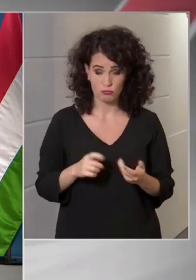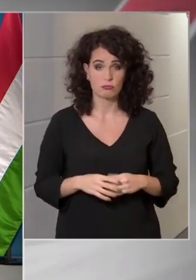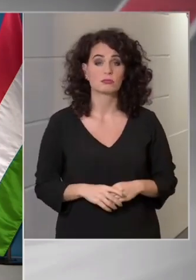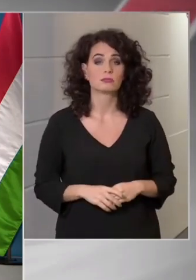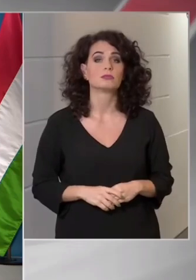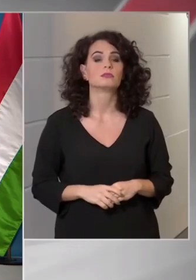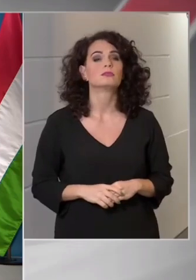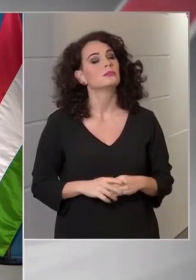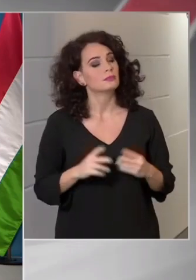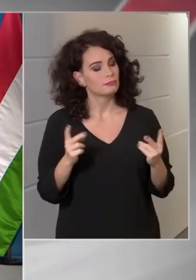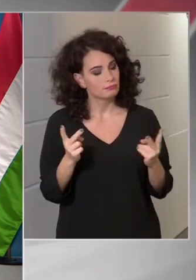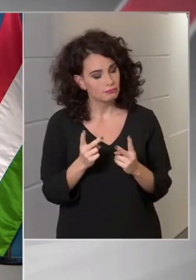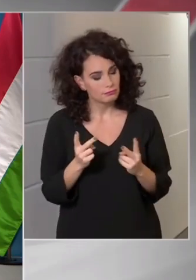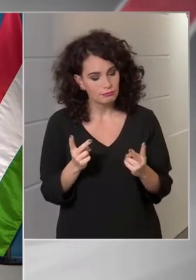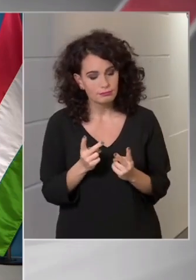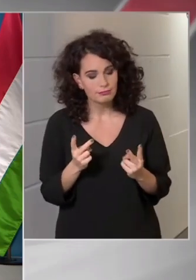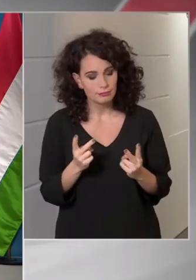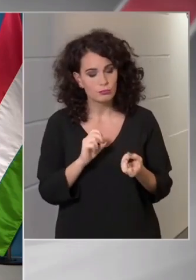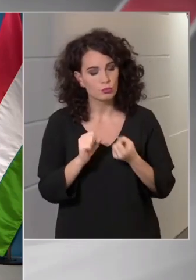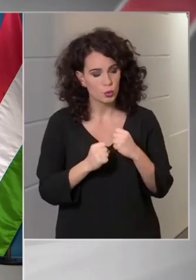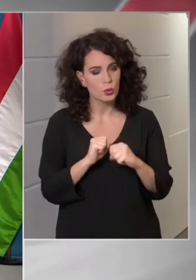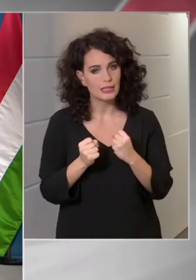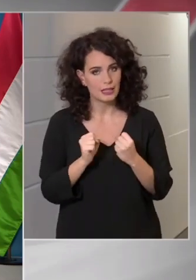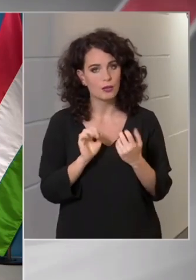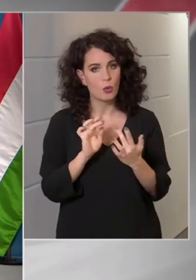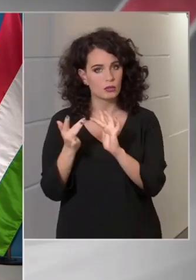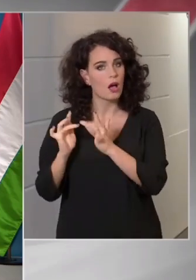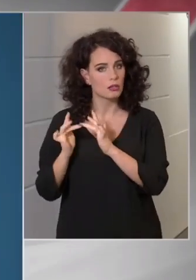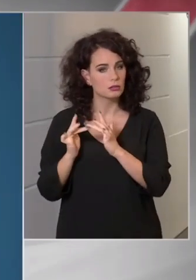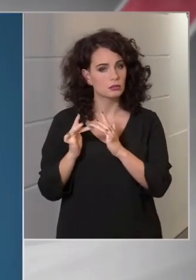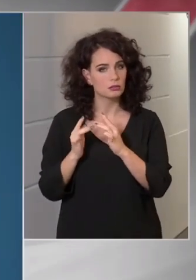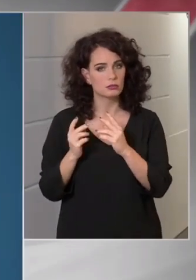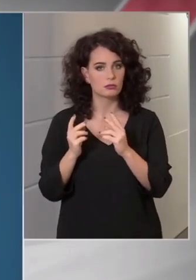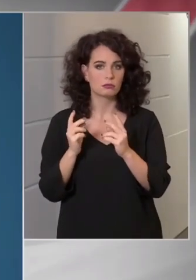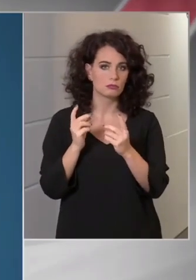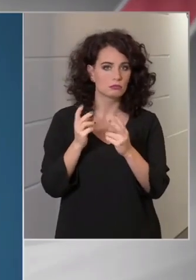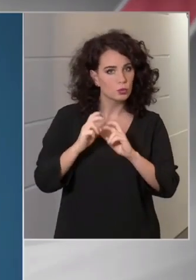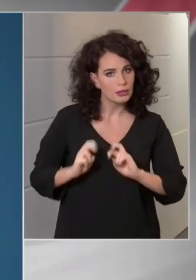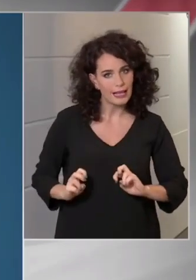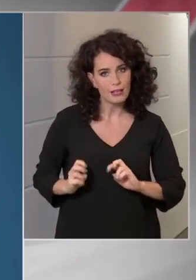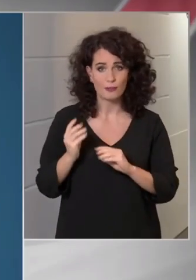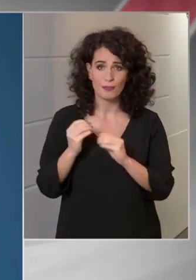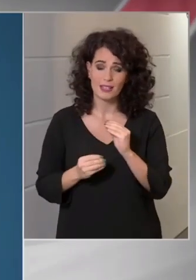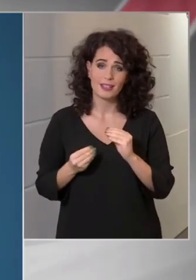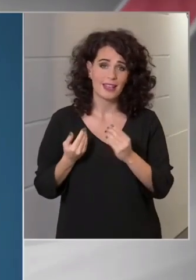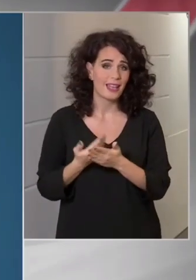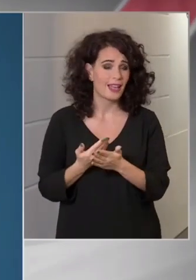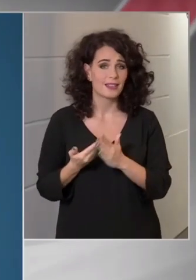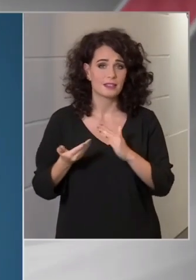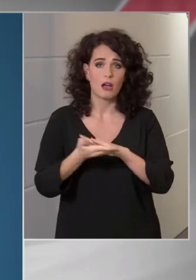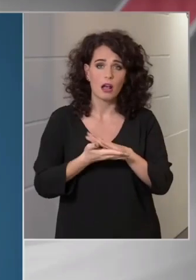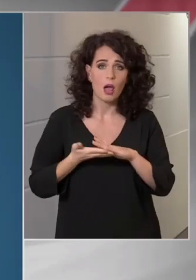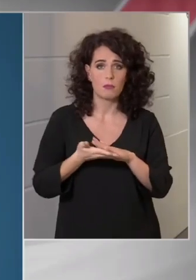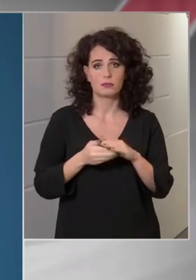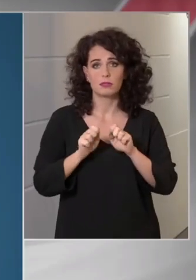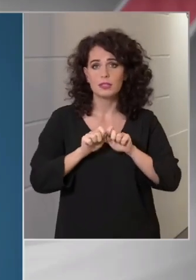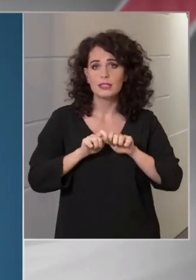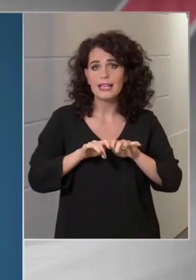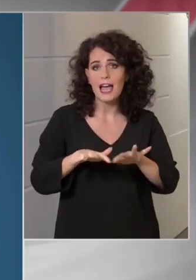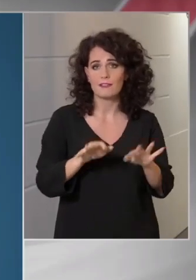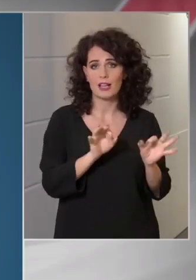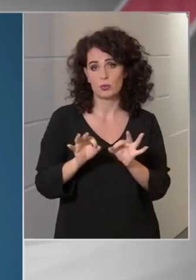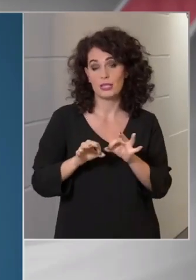Természetesen működik a kontaktkutatás, hiszen ez egy alapvető járványügyi